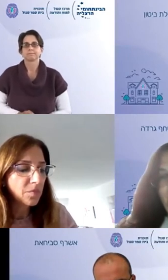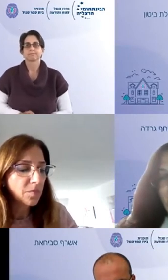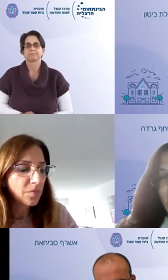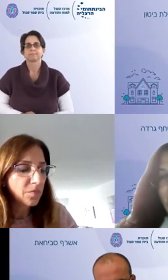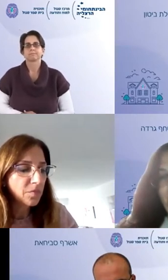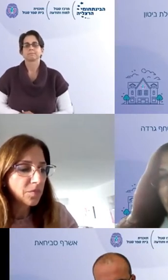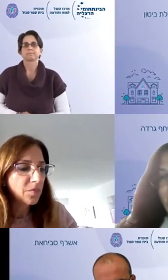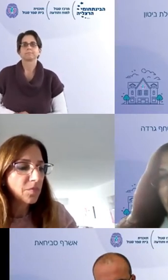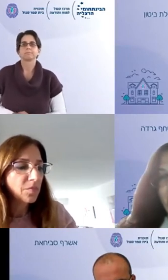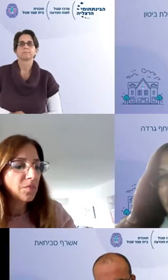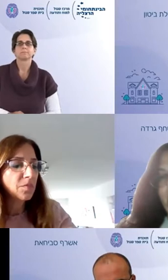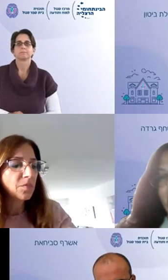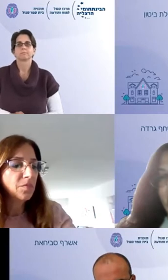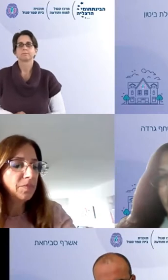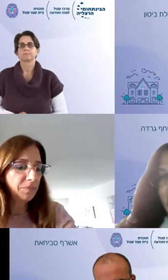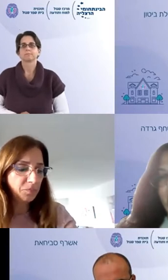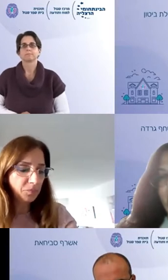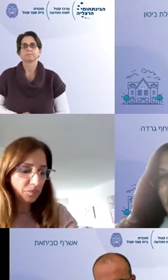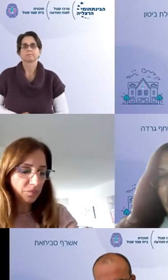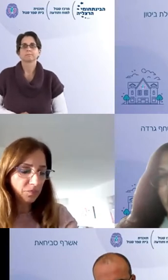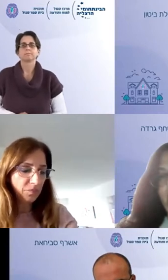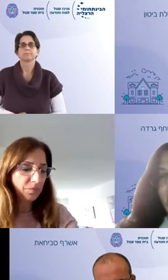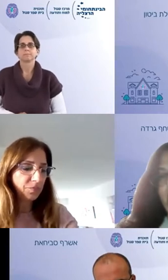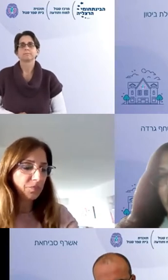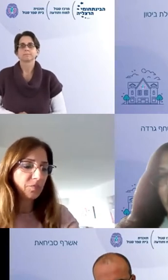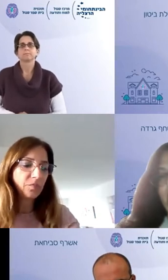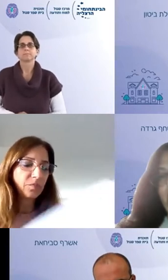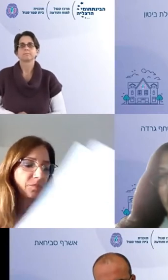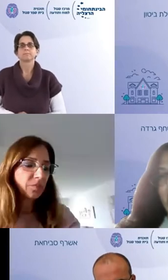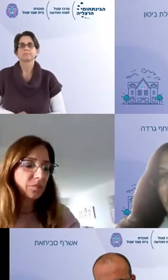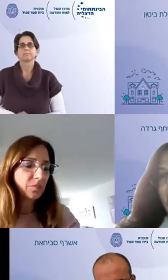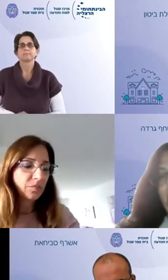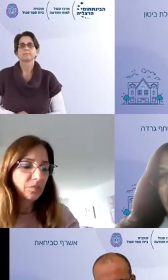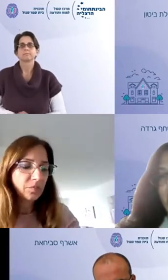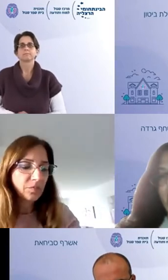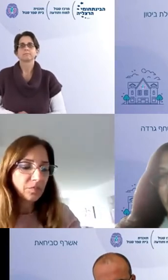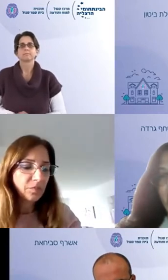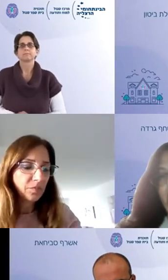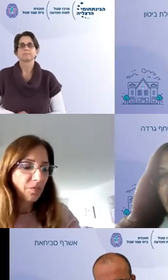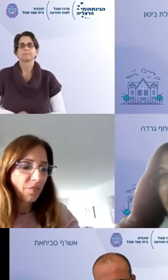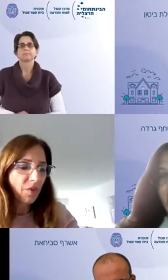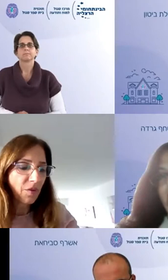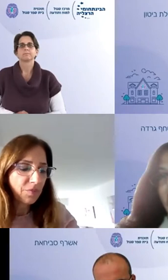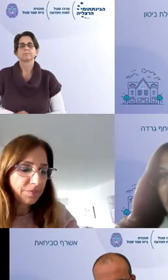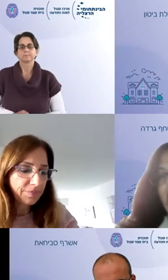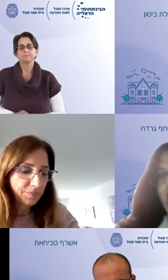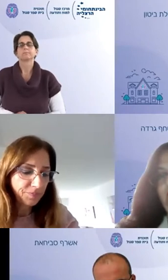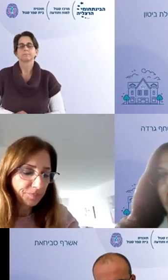הספר שהוא בית ספר שמכיל תלמידי חינוך מיוחד יש לנו תשע כיתות חינוך מיוחד משולבות באופן מלא